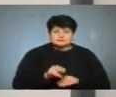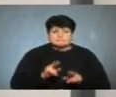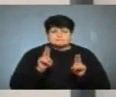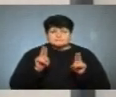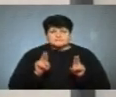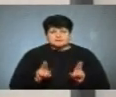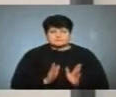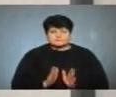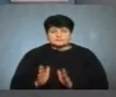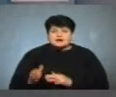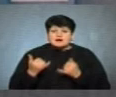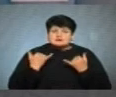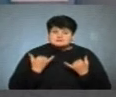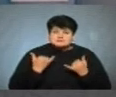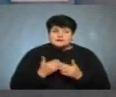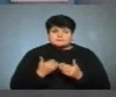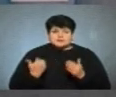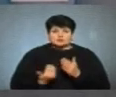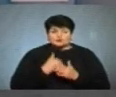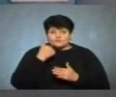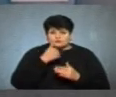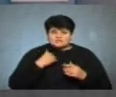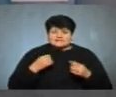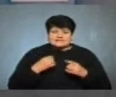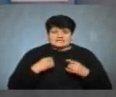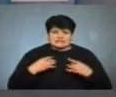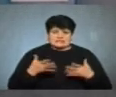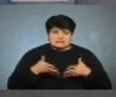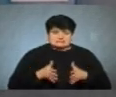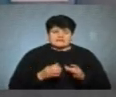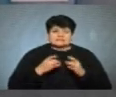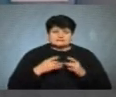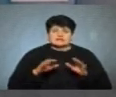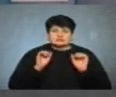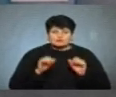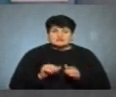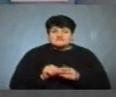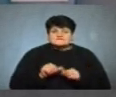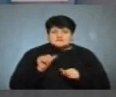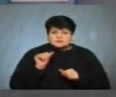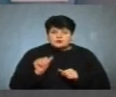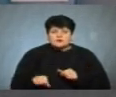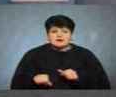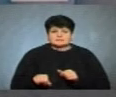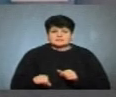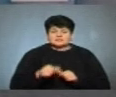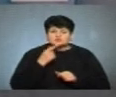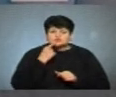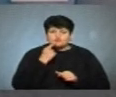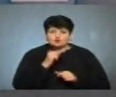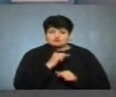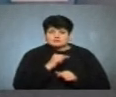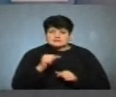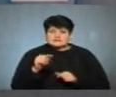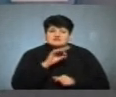безпеки. Ну, а зараз, напередодні новорічних і різдвяних свят, можна виокремити такою, знаєте, червоною лінією,